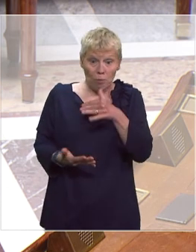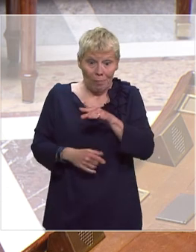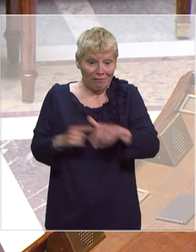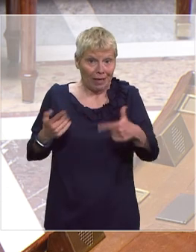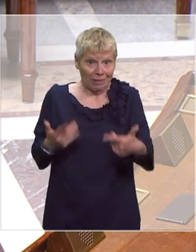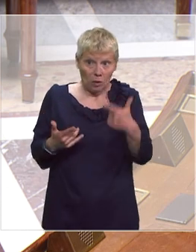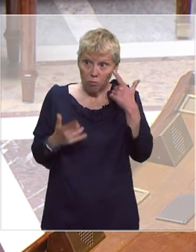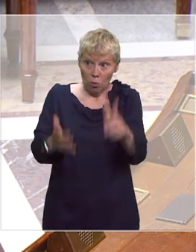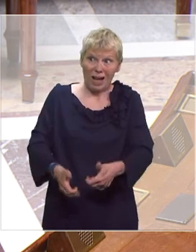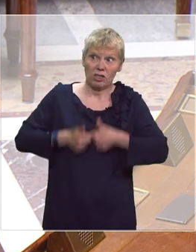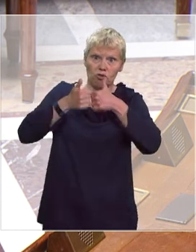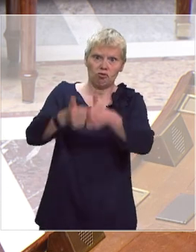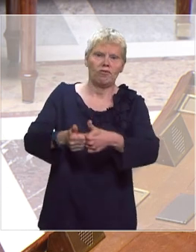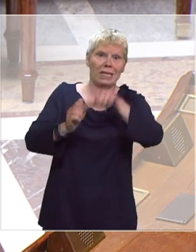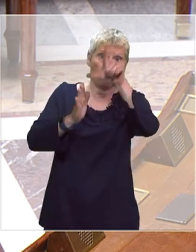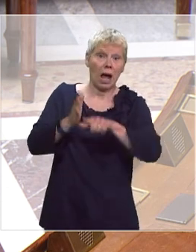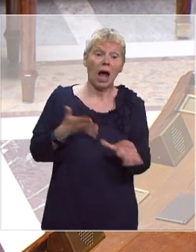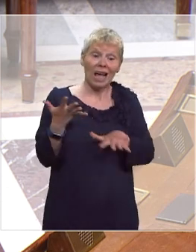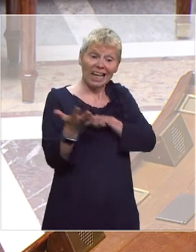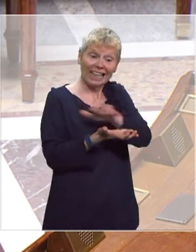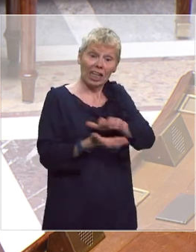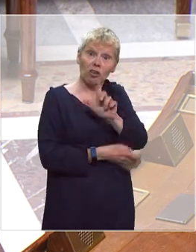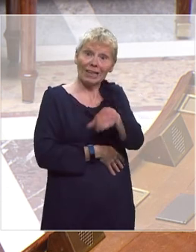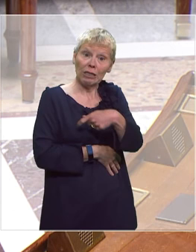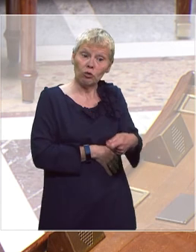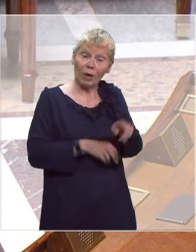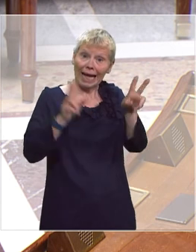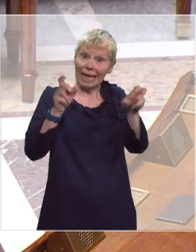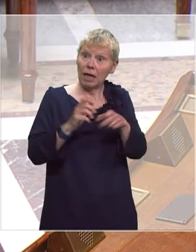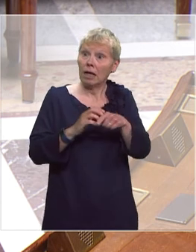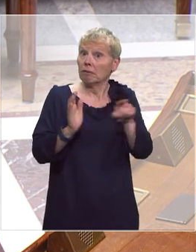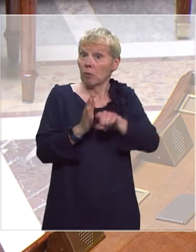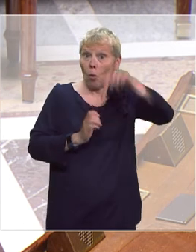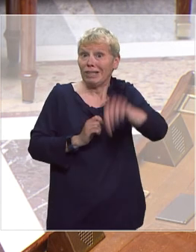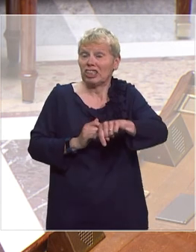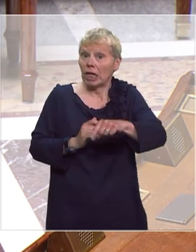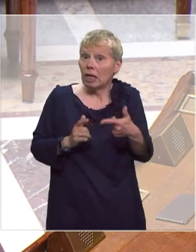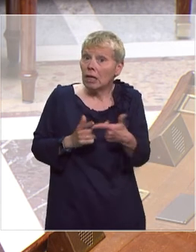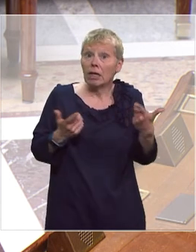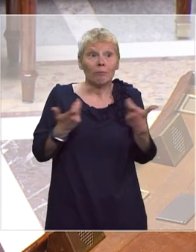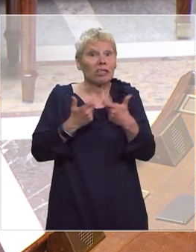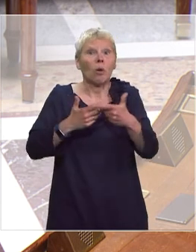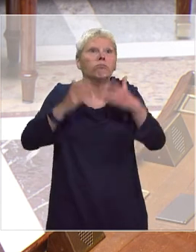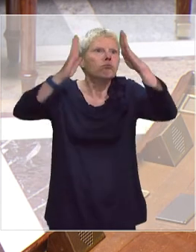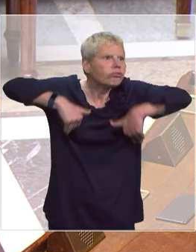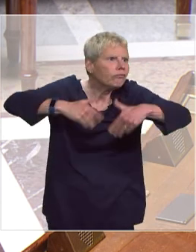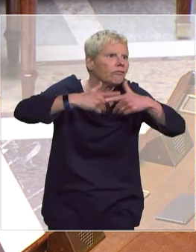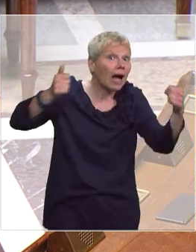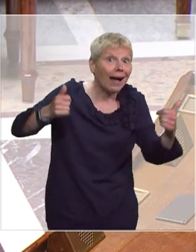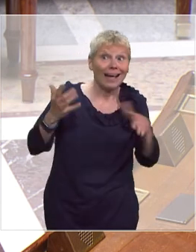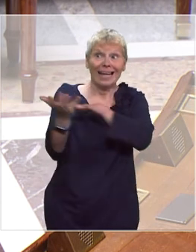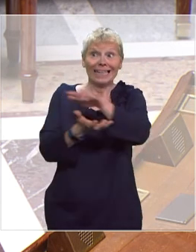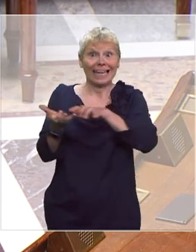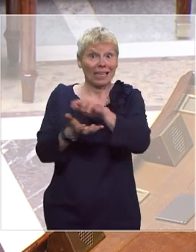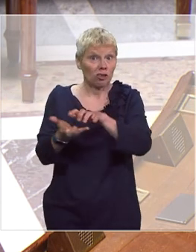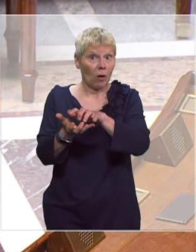malheureusement juridiques. La catastrophe naturelle, c'est un régime qui est obligatoire, qui porte sur les dommages aux biens. La catastrophe sanitaire fait